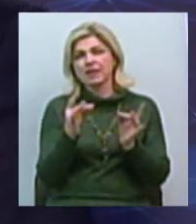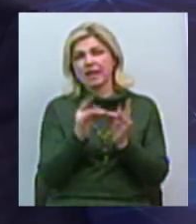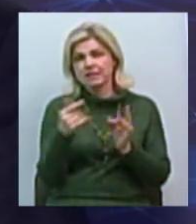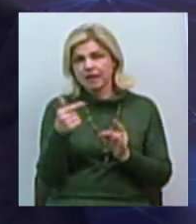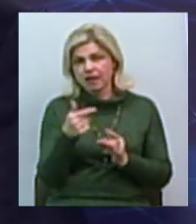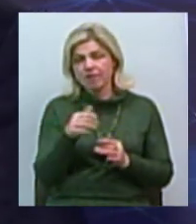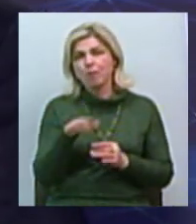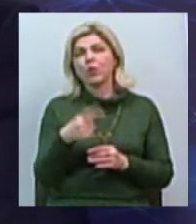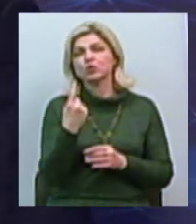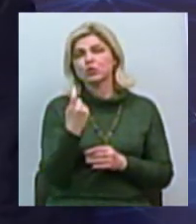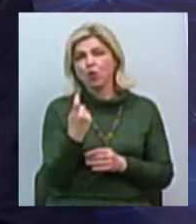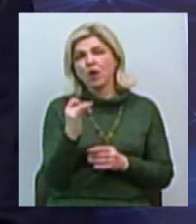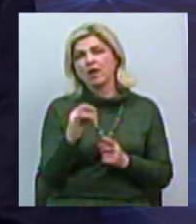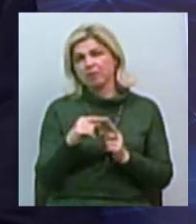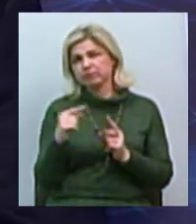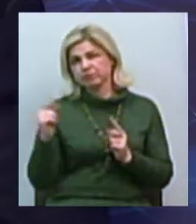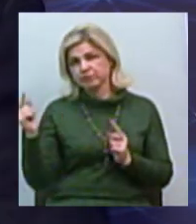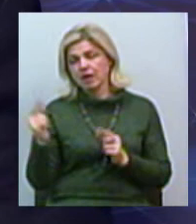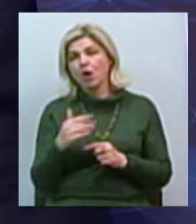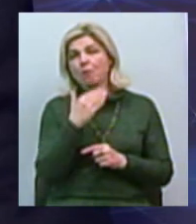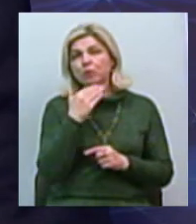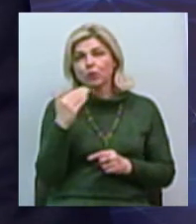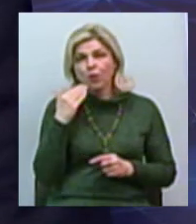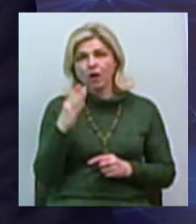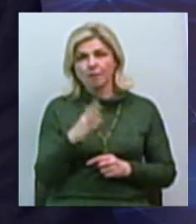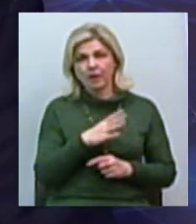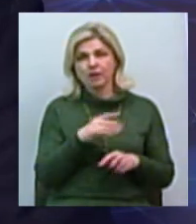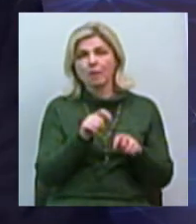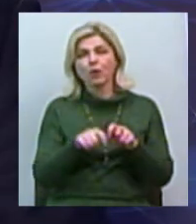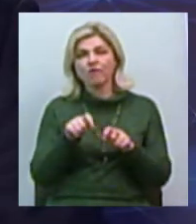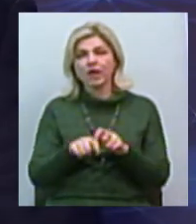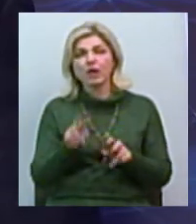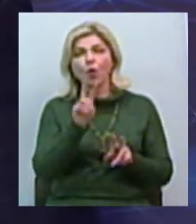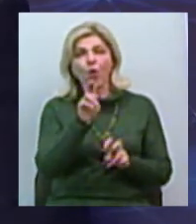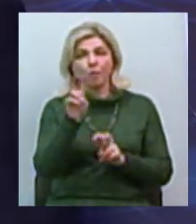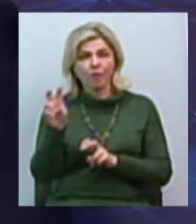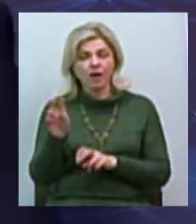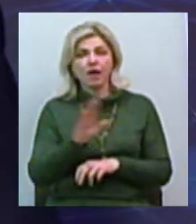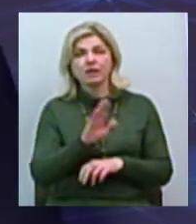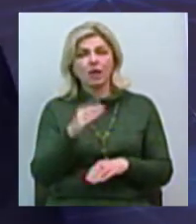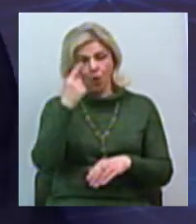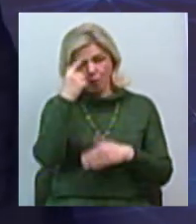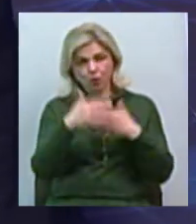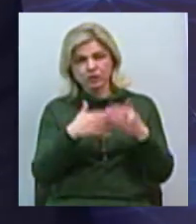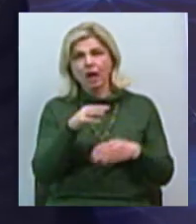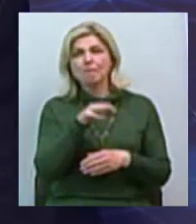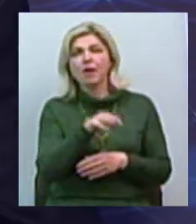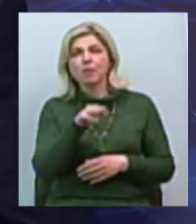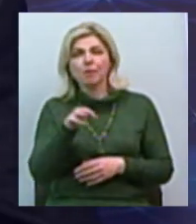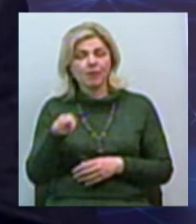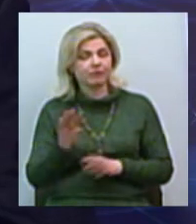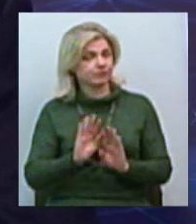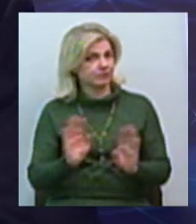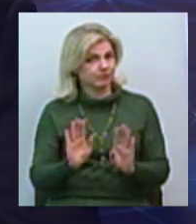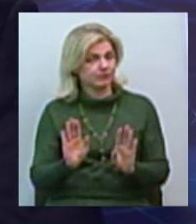потім були там 100 і так далі. Много було проверенных компаній, не путати це з АО, МММ і же с ними, які